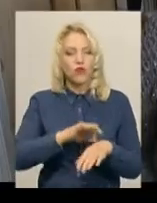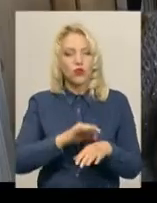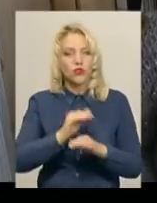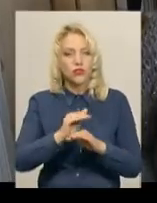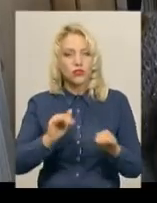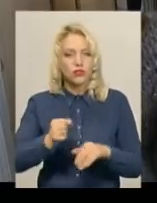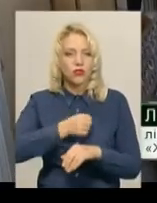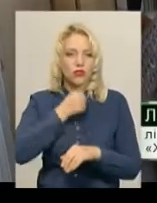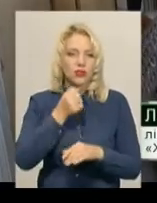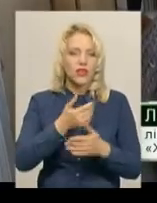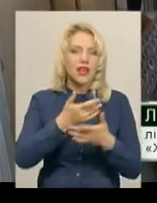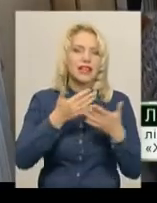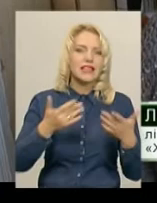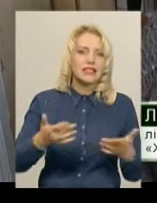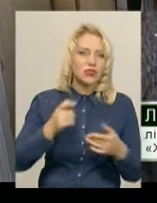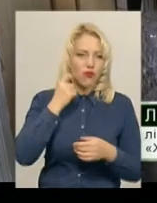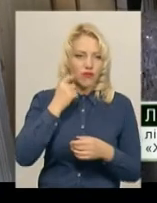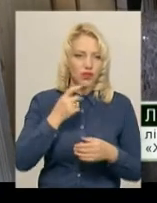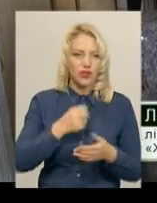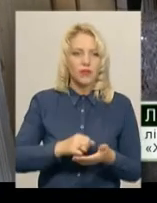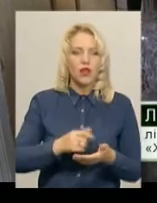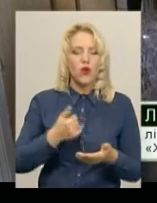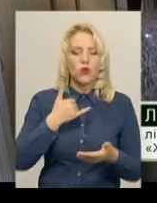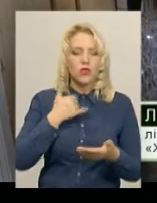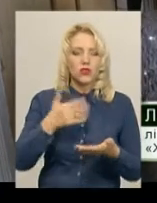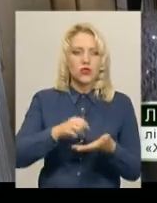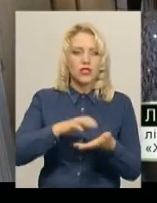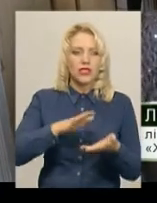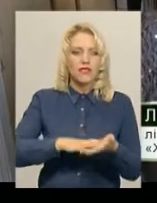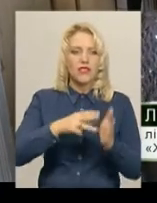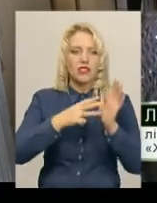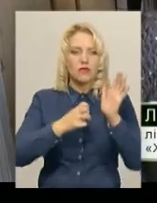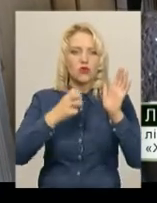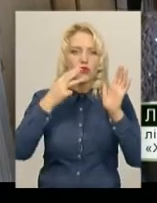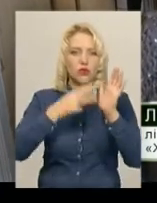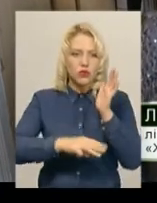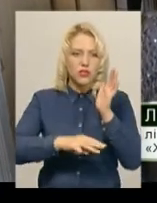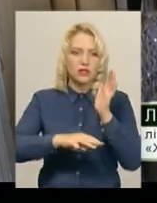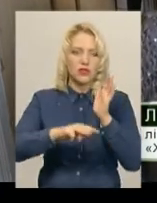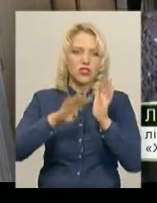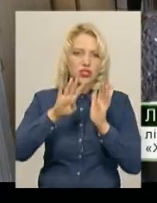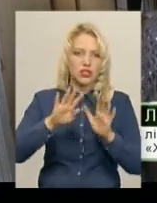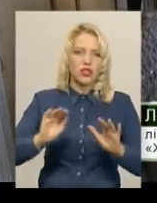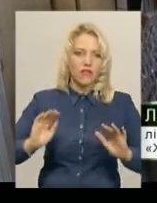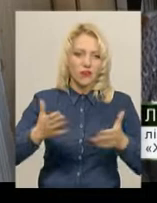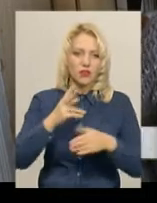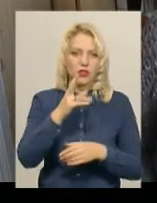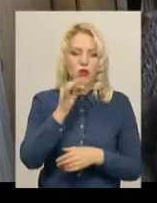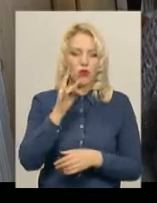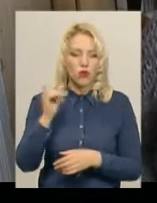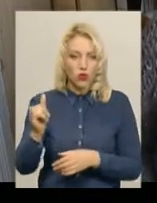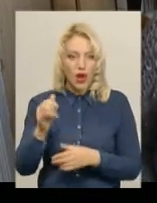Відповідно до даних останньої сводки, в вже зареєстровано 884 випадки кору.